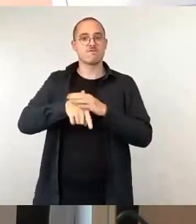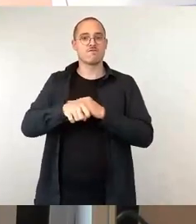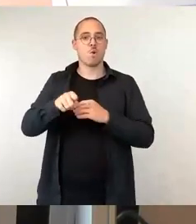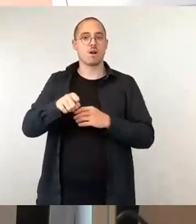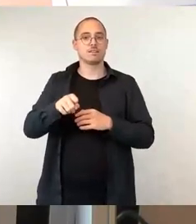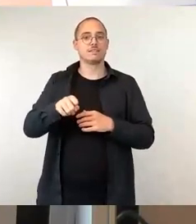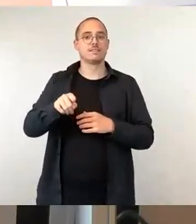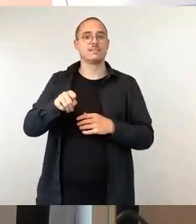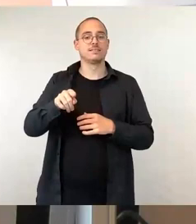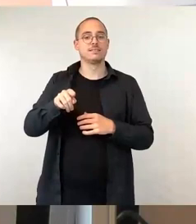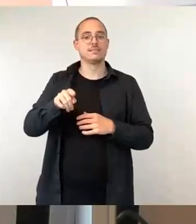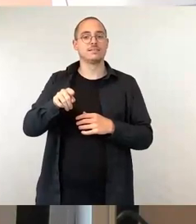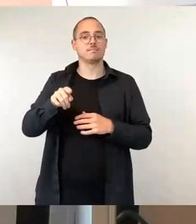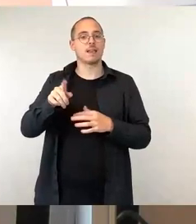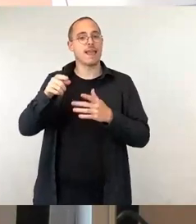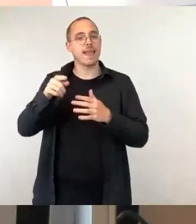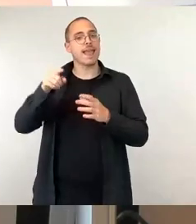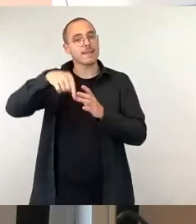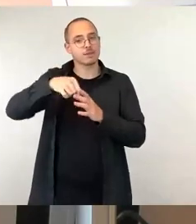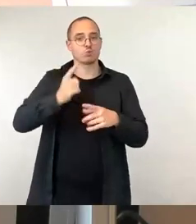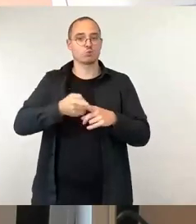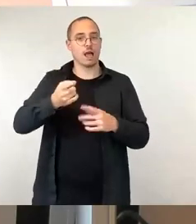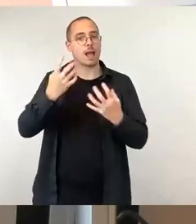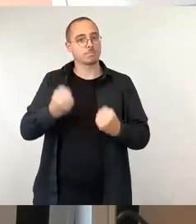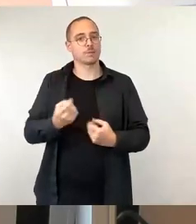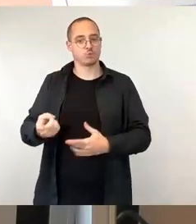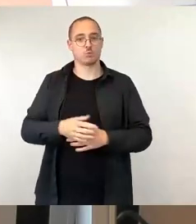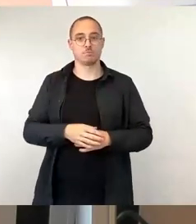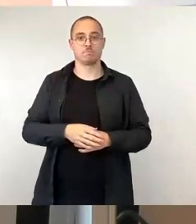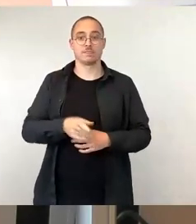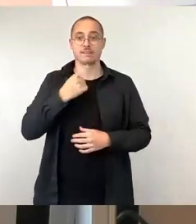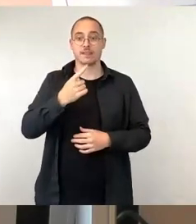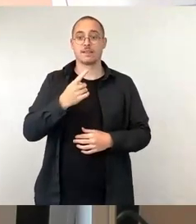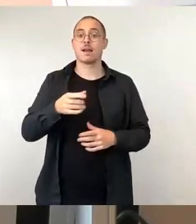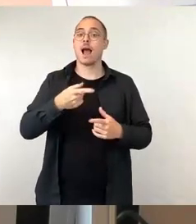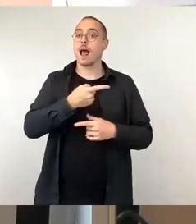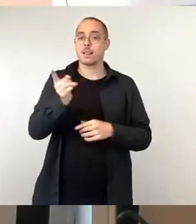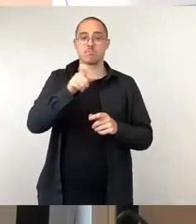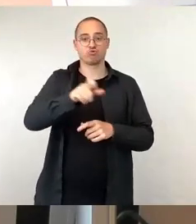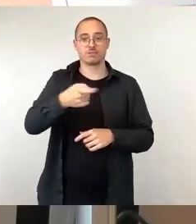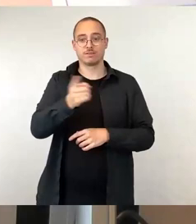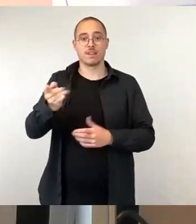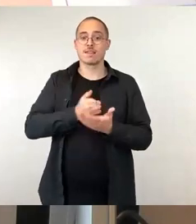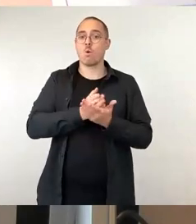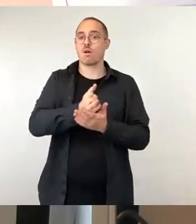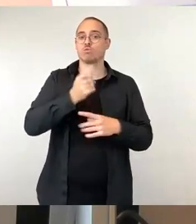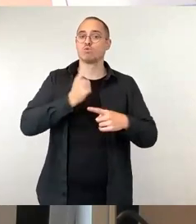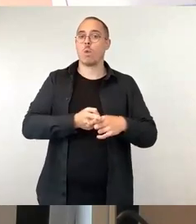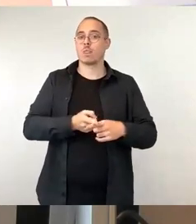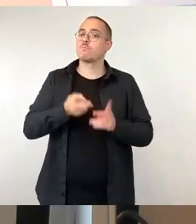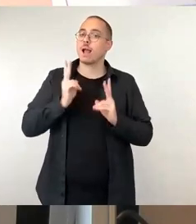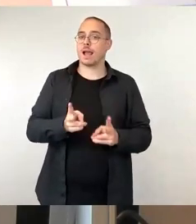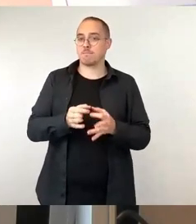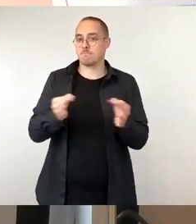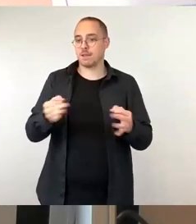Menschen, die dauerhaft und rechtmäßig in unserem Land leben, mit all den dazugehörigen Rechten und Pflichten in die Gesellschaft